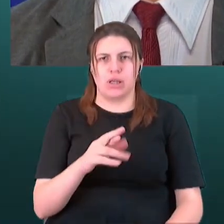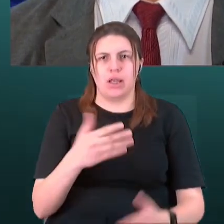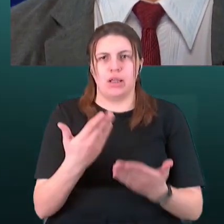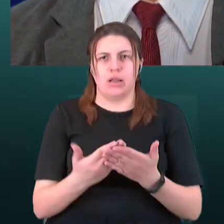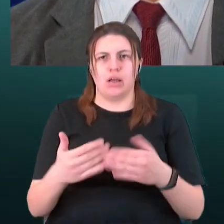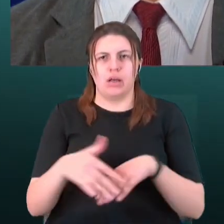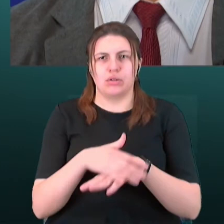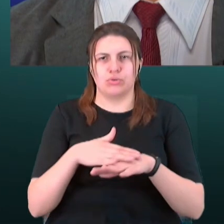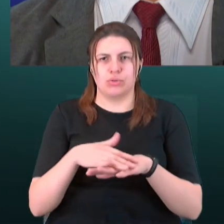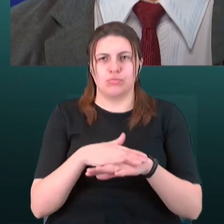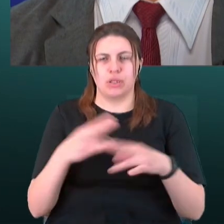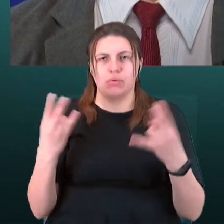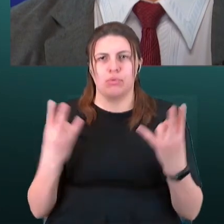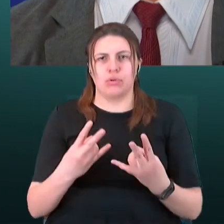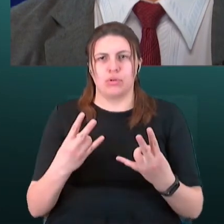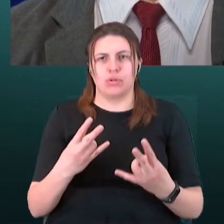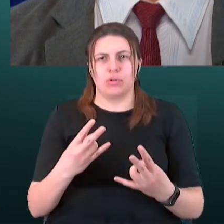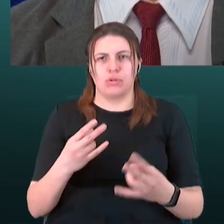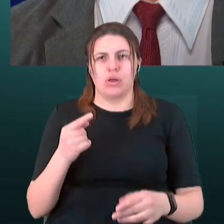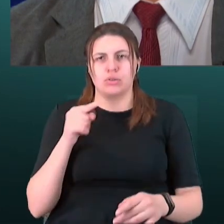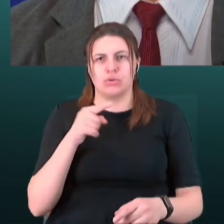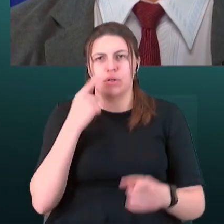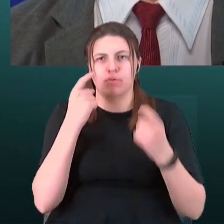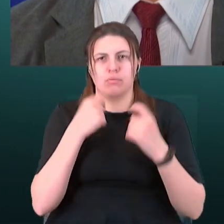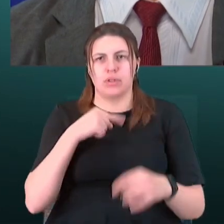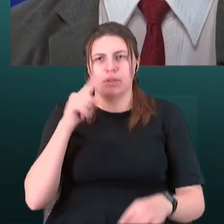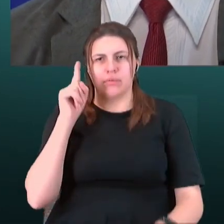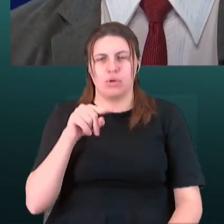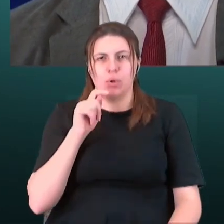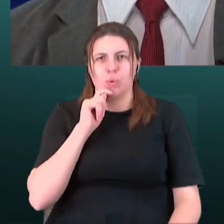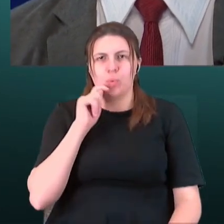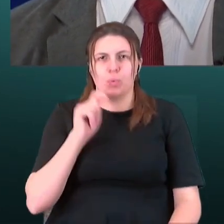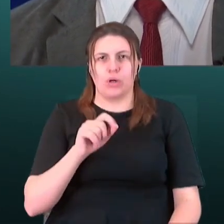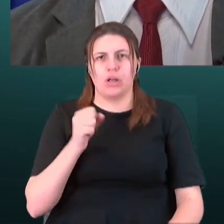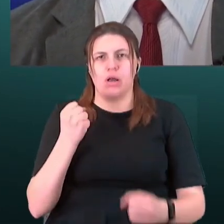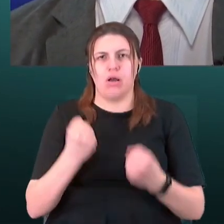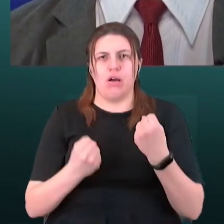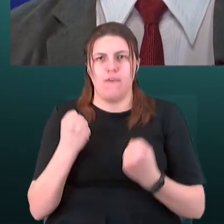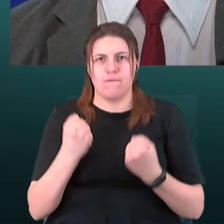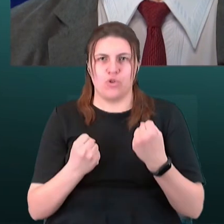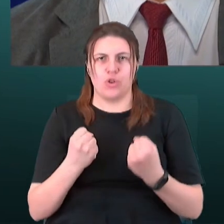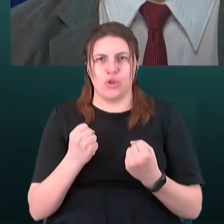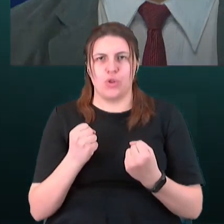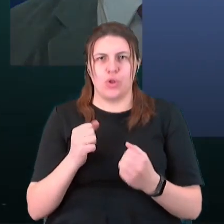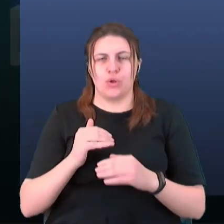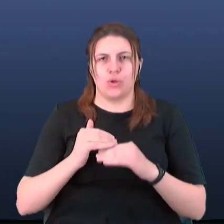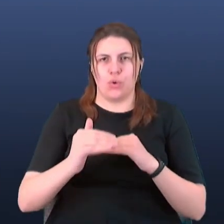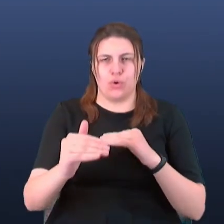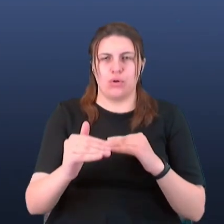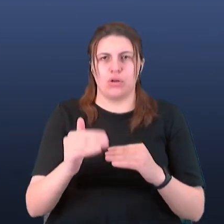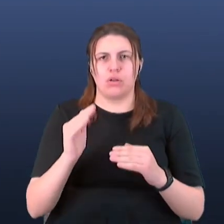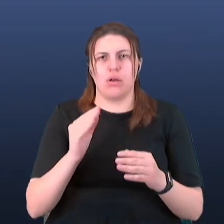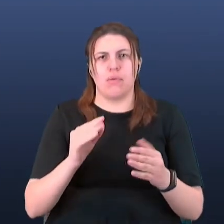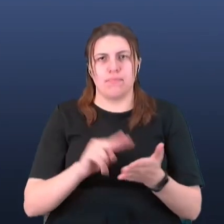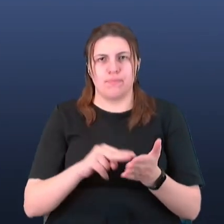Але з цієї інформації мені відомо. Зараз «УкрАвтодор» розробляє проєктну документацію, і тоді можна буде говорити конкретно скільки